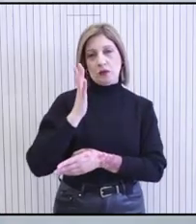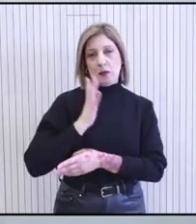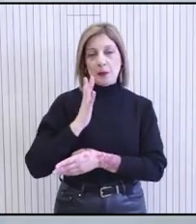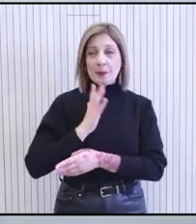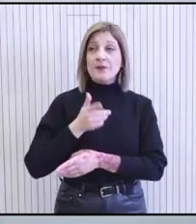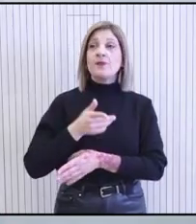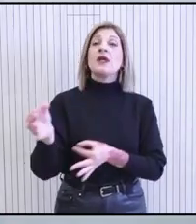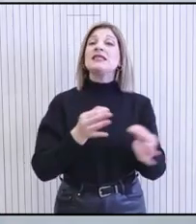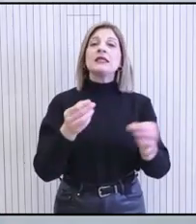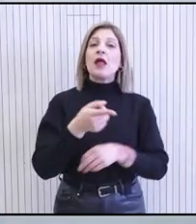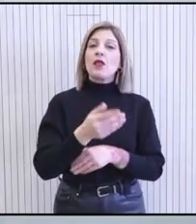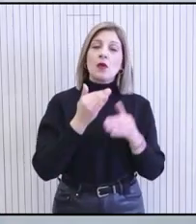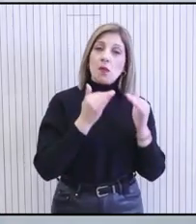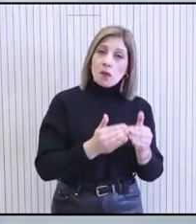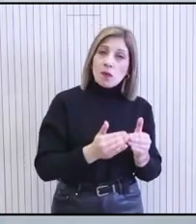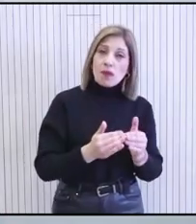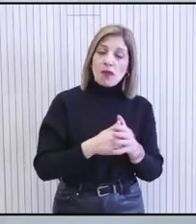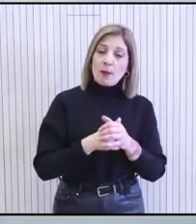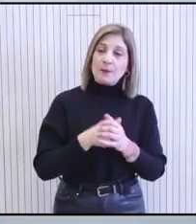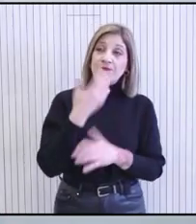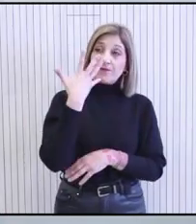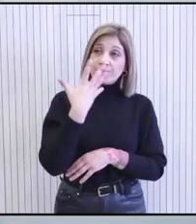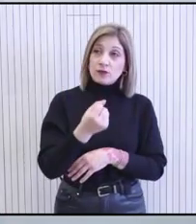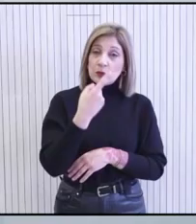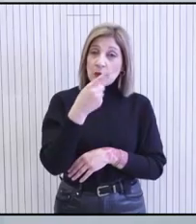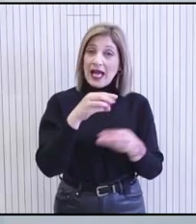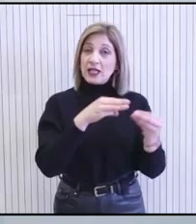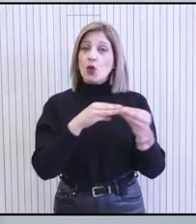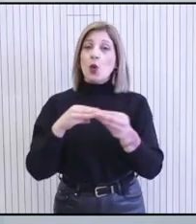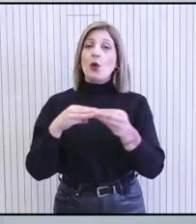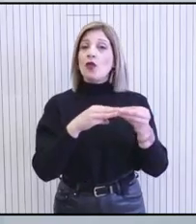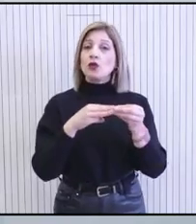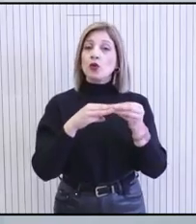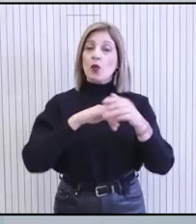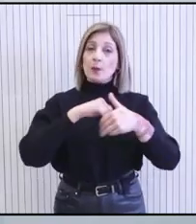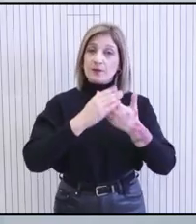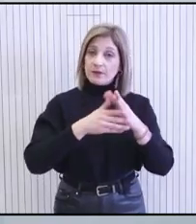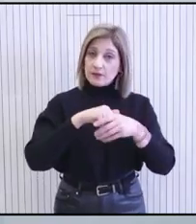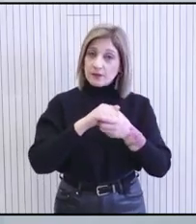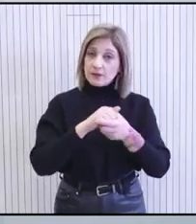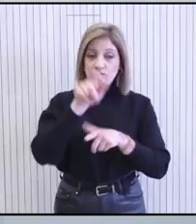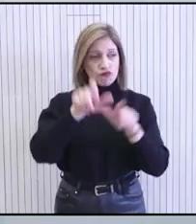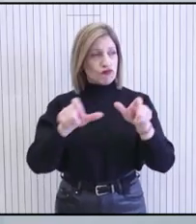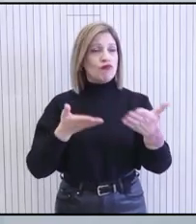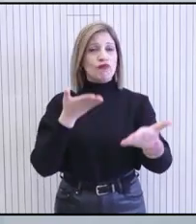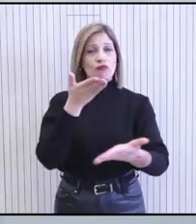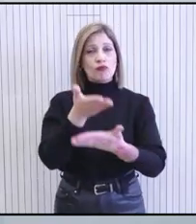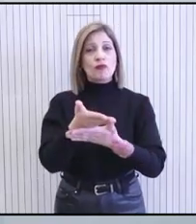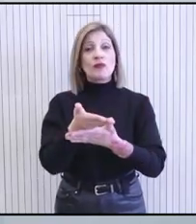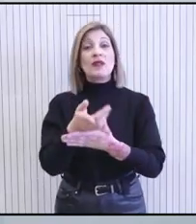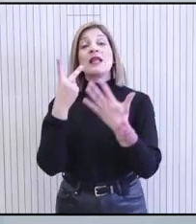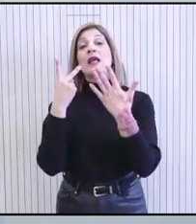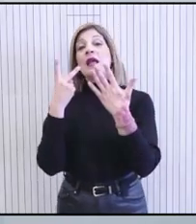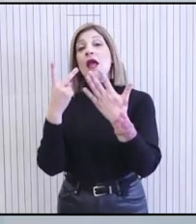σχέδιο, αναγκαινίζω και νοικιάζω, υπάρχει 188 εκδηλώσεις ενδιαφέροντος, εκ των οποίων οι 7